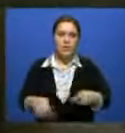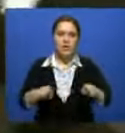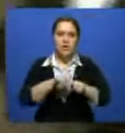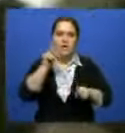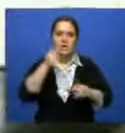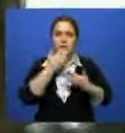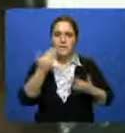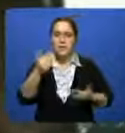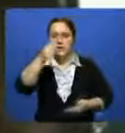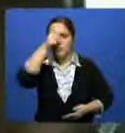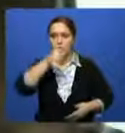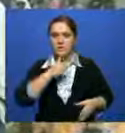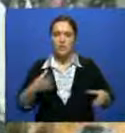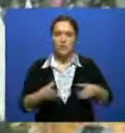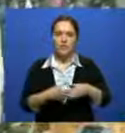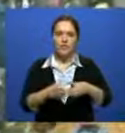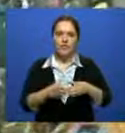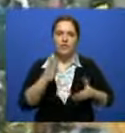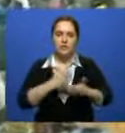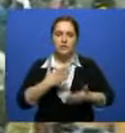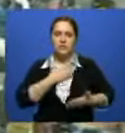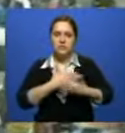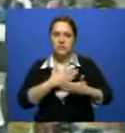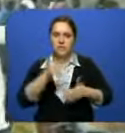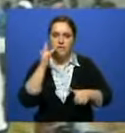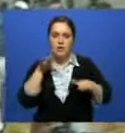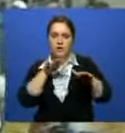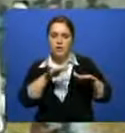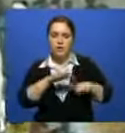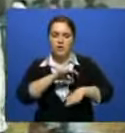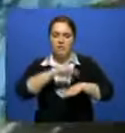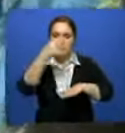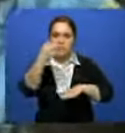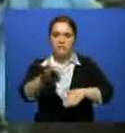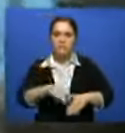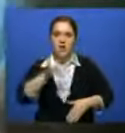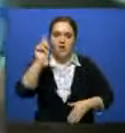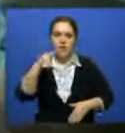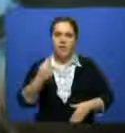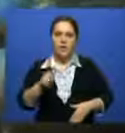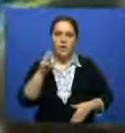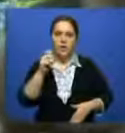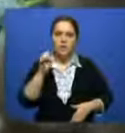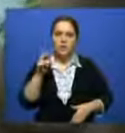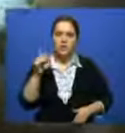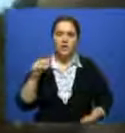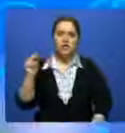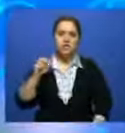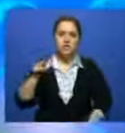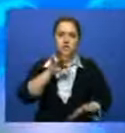в плену. Отмечу, за последние месяцы группировка активизировала свои наступательные действия на территорию Камеруна и Чада.